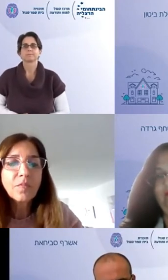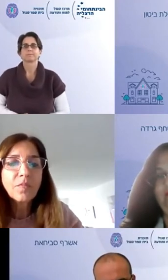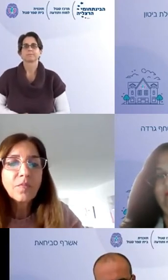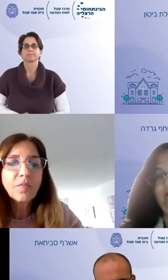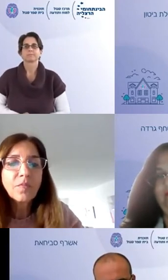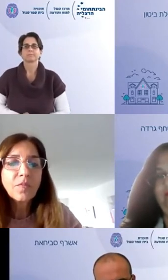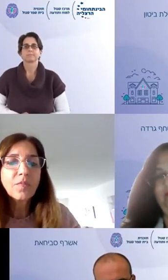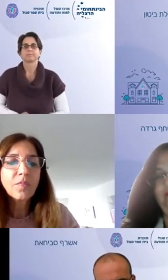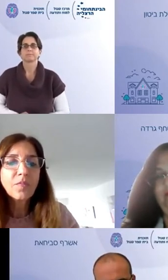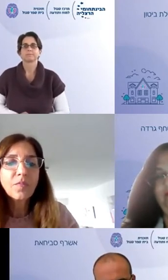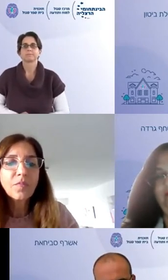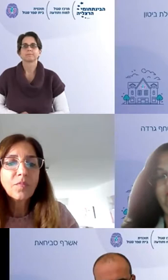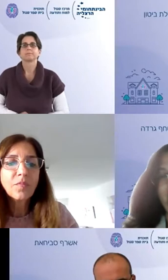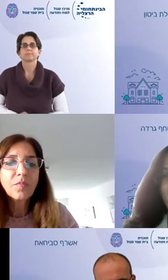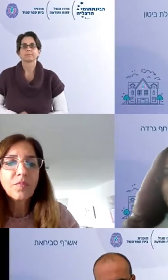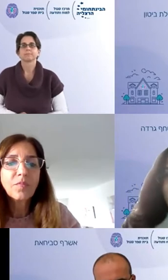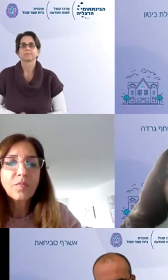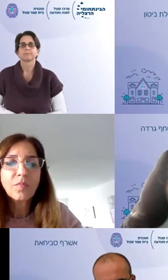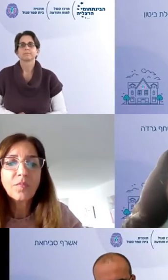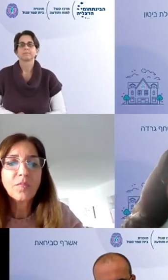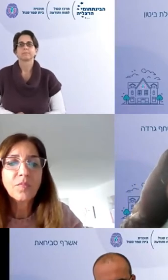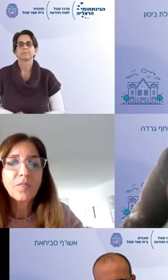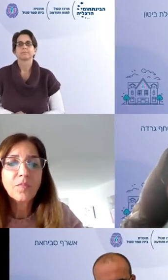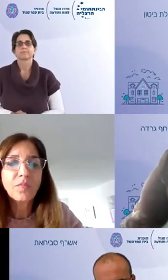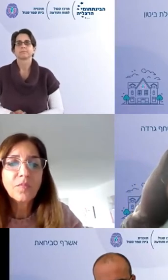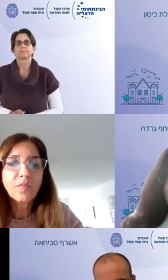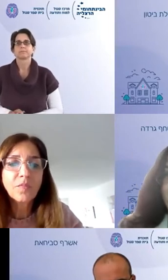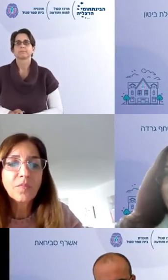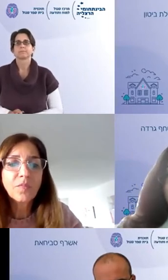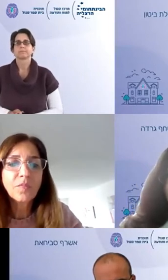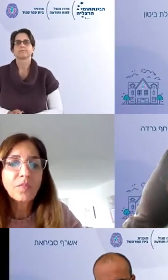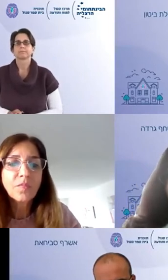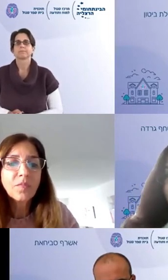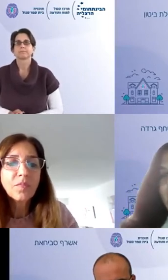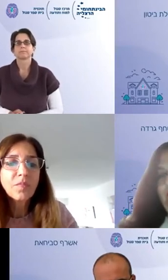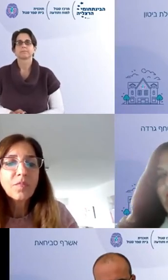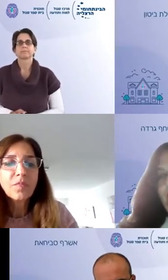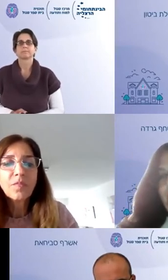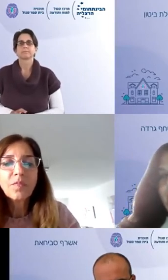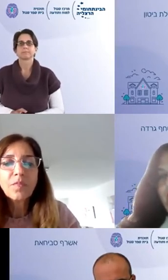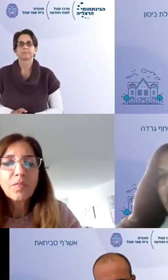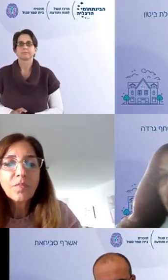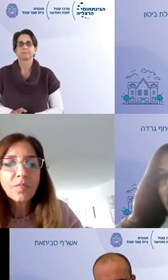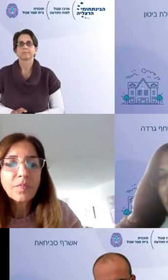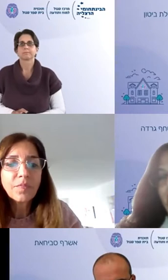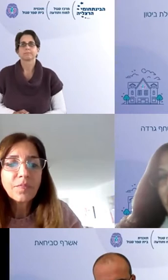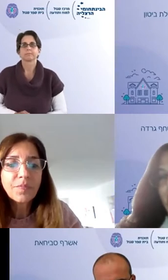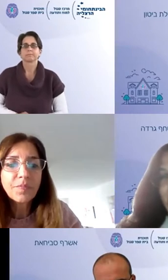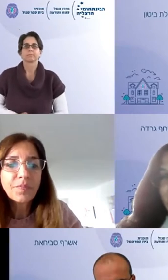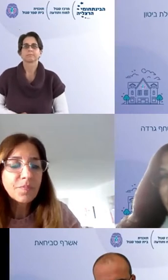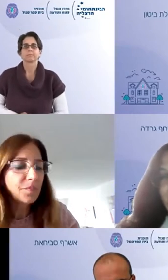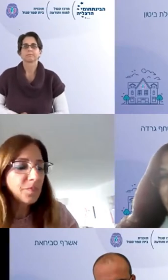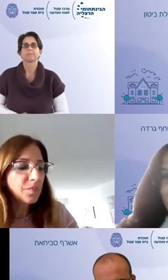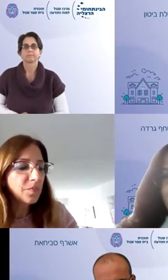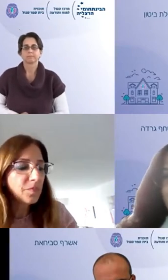במגמות אומנות מזיין עדיד ב' בעצם כל תלמידות ותלמידי בתספר לומדים באחת מחמש מיגמות